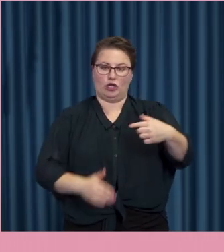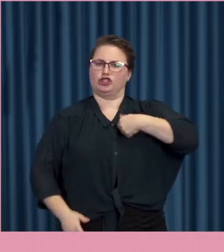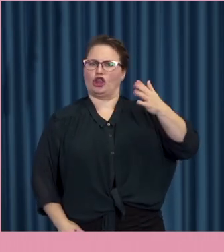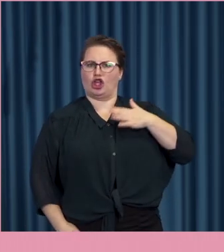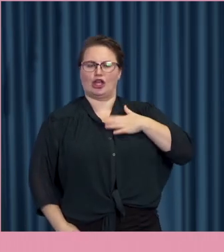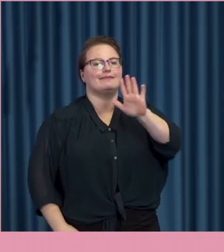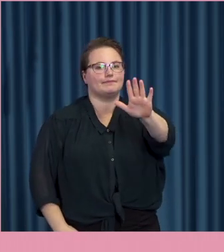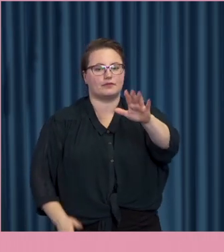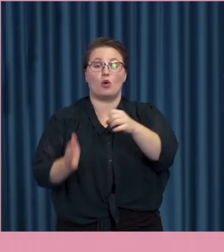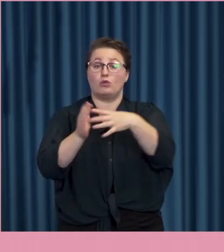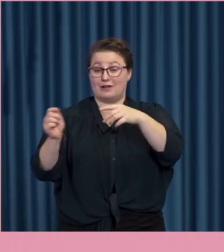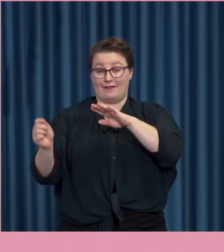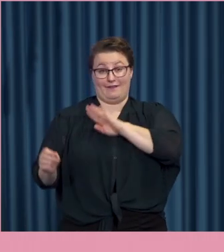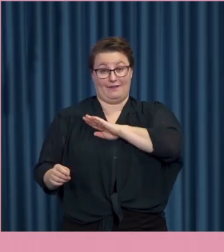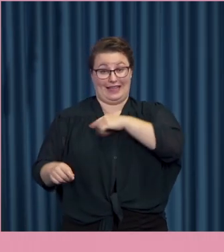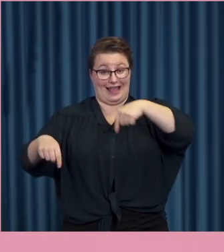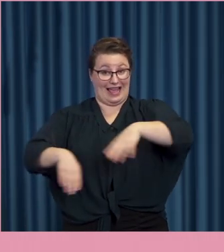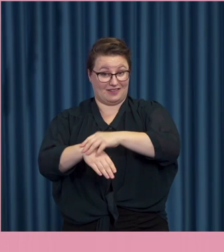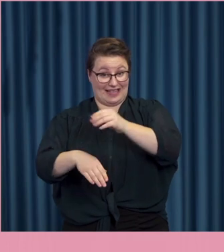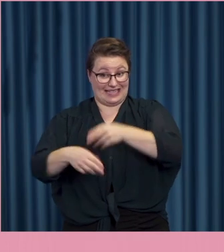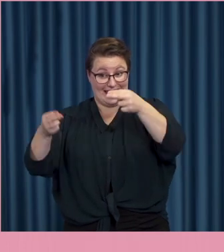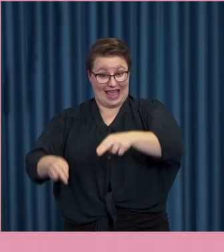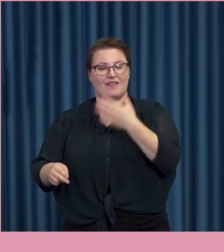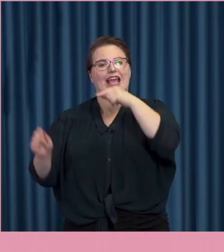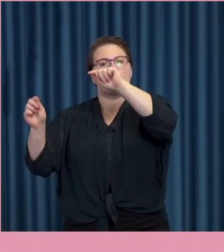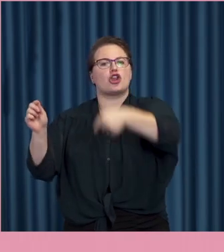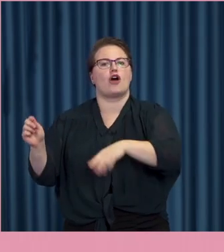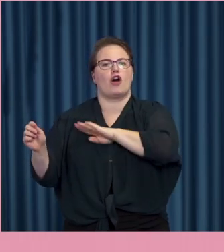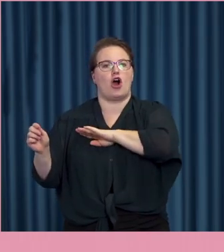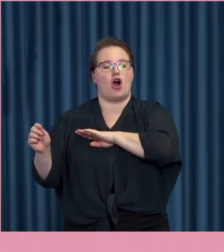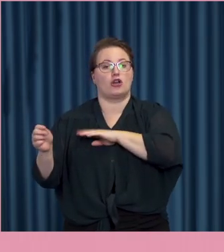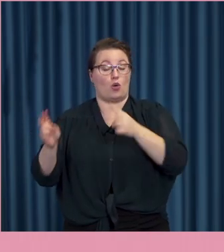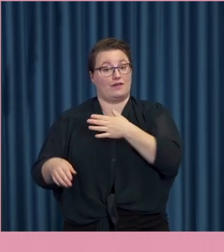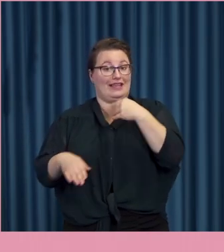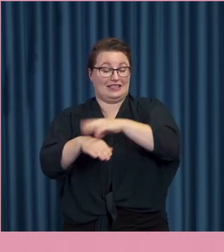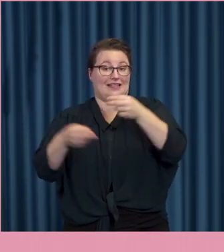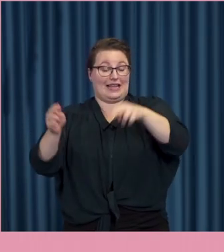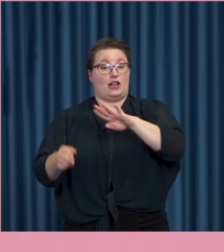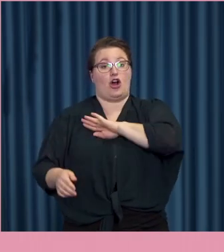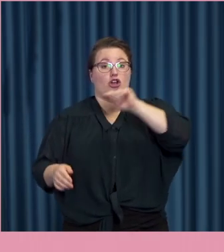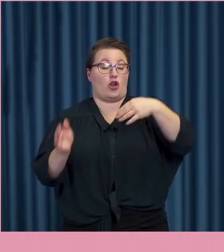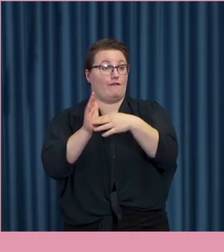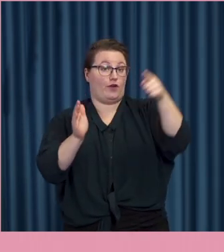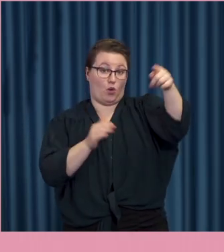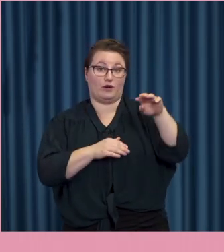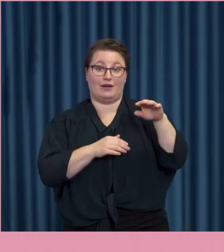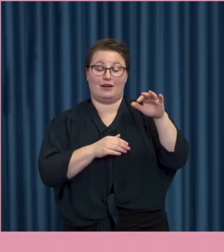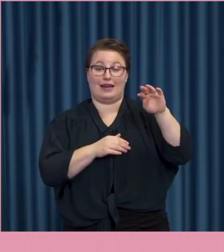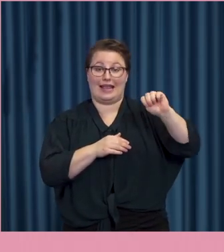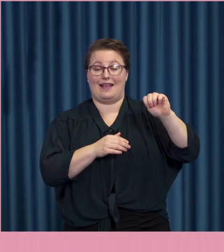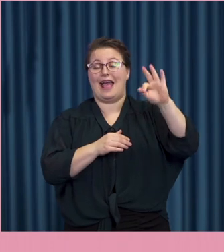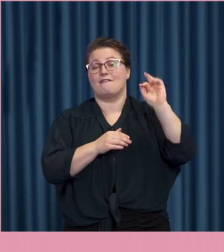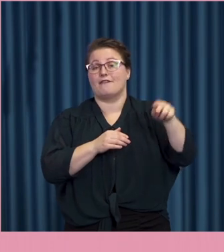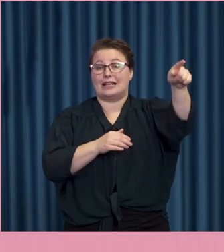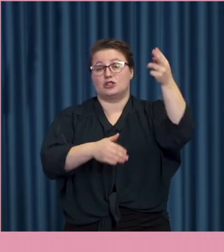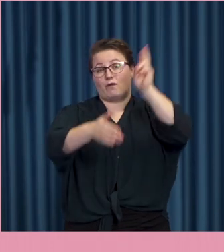Utan på grund av de krav som svensk rätt har på sig från internationella konventioner om mänskliga fri- och rättigheter. Som vi har skrivit under. Vi måste uppfylla